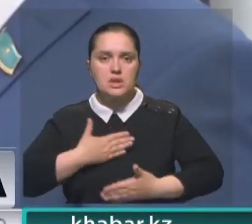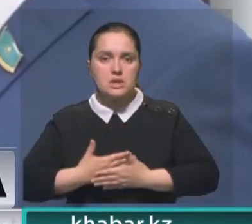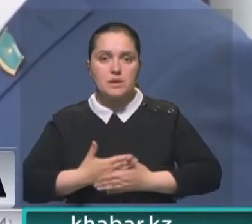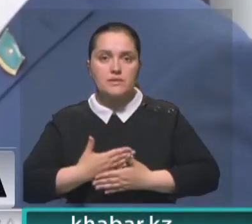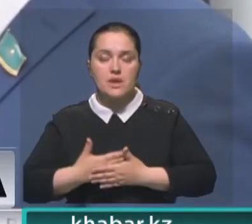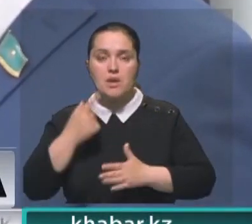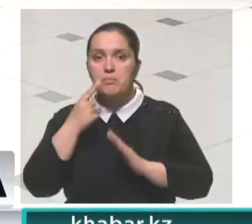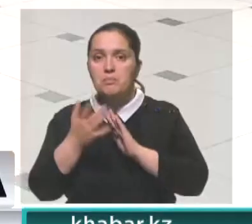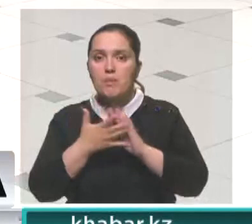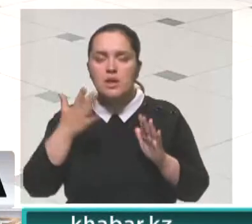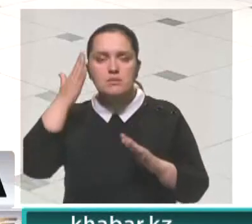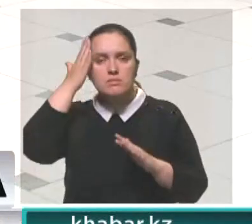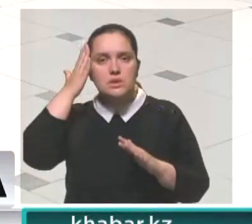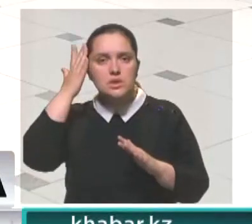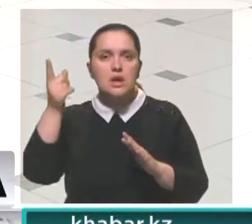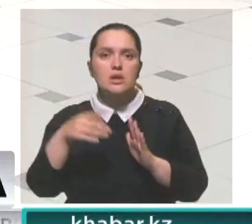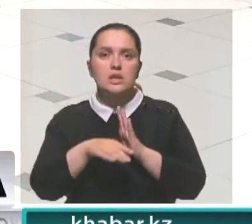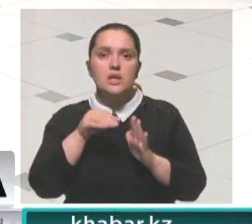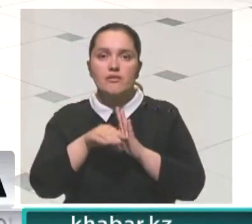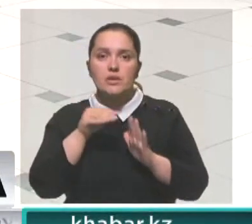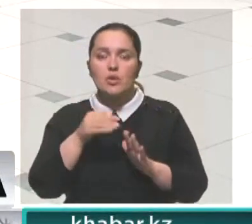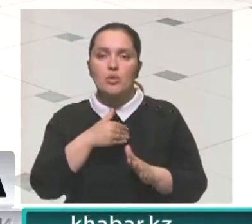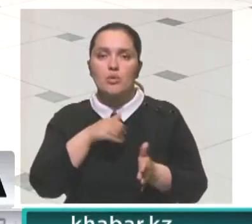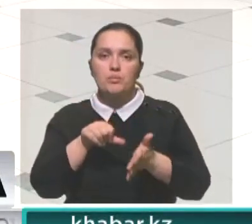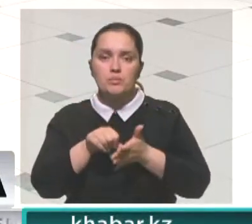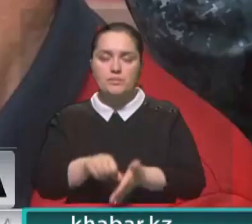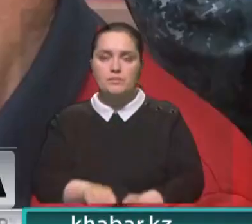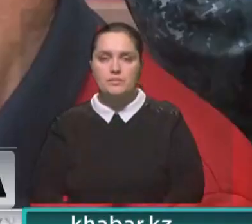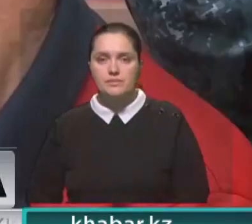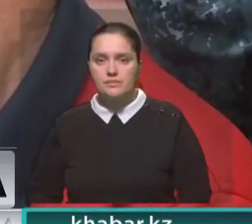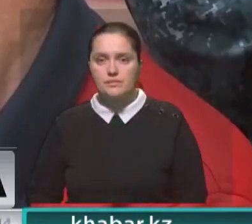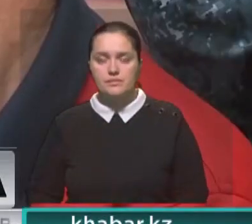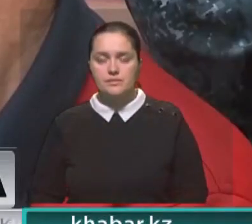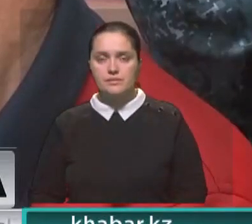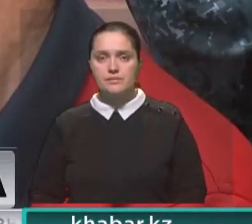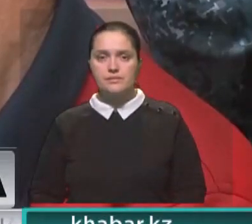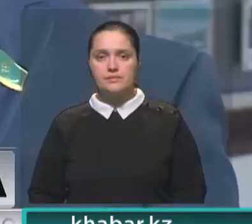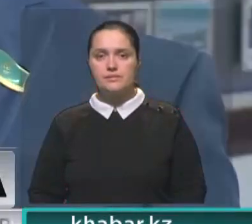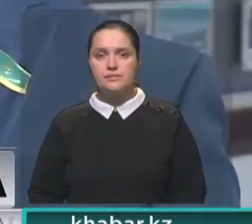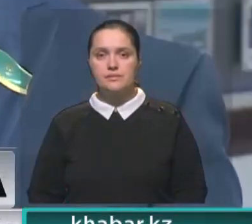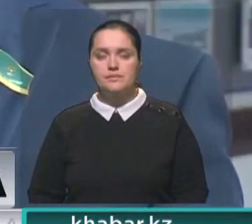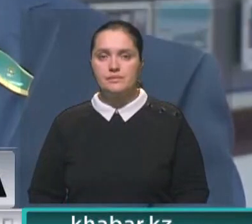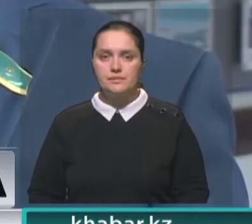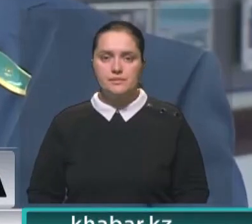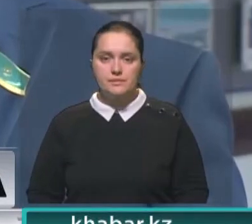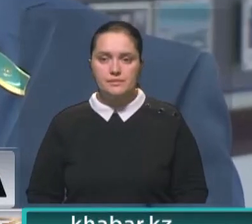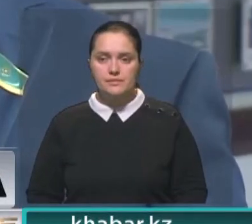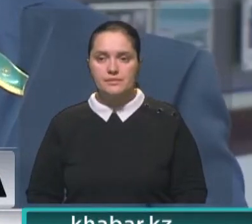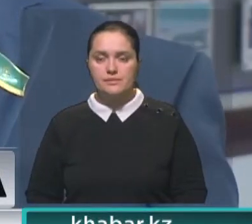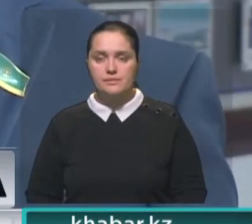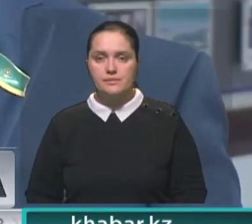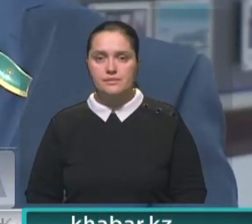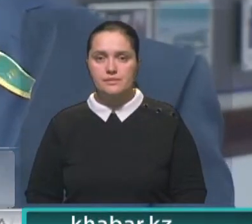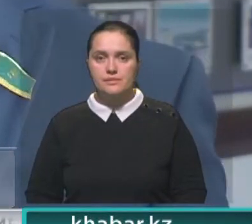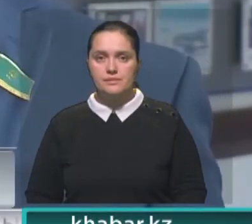высокую гражданскую активность, понимает суть референдума, желает принять в нем участие. Разъяснительная работа, оказывается,